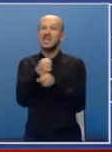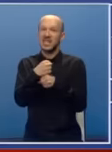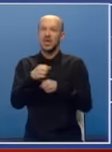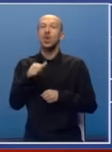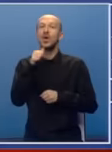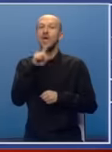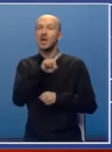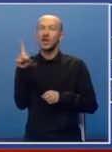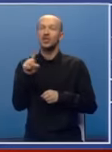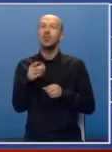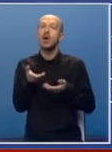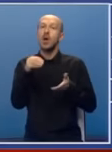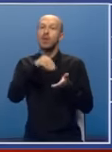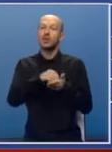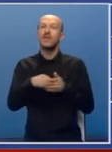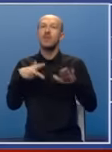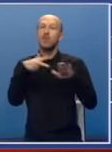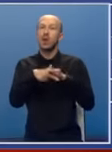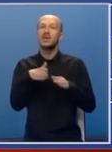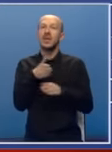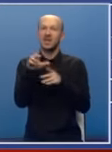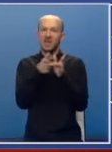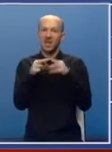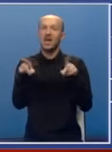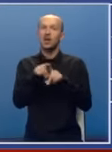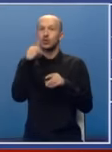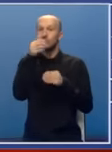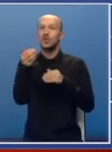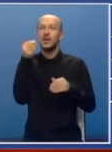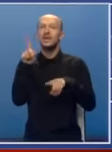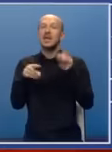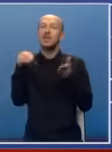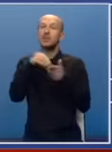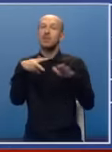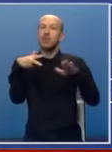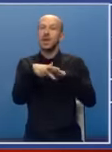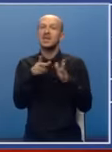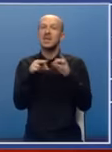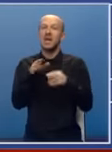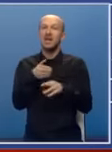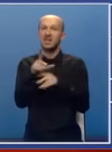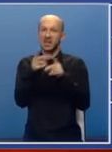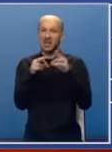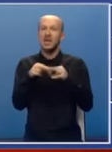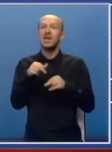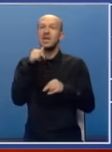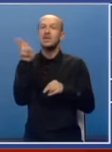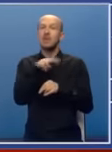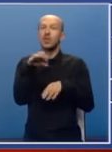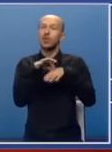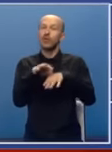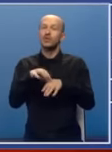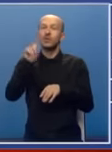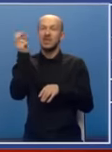nećemo da postavljamo blokade na drini, kao što su nekada neki postavljali blokade na drini i zabranjivali rukovodstvo